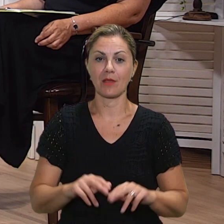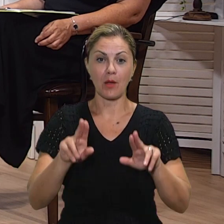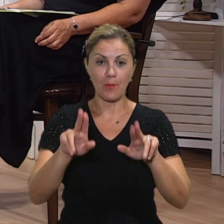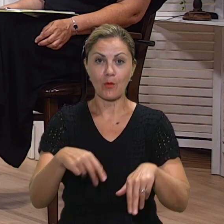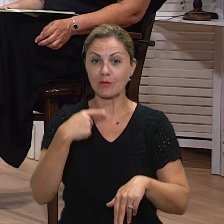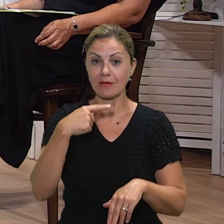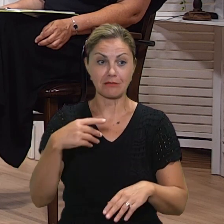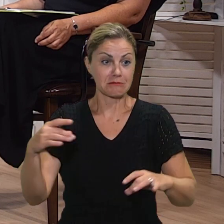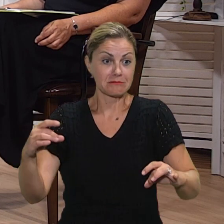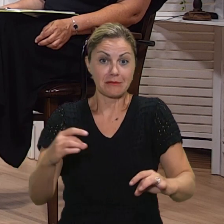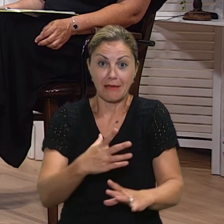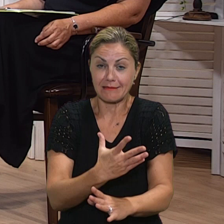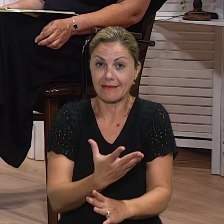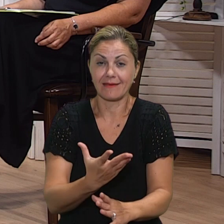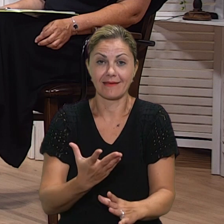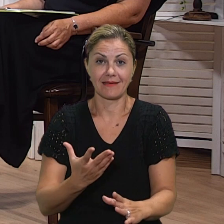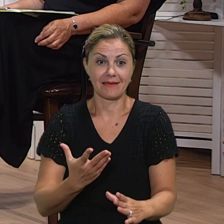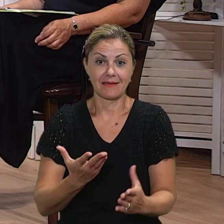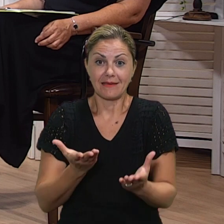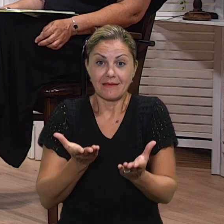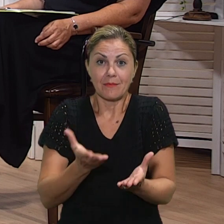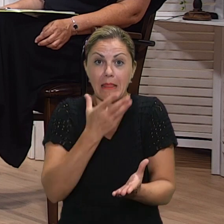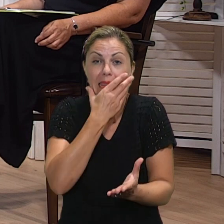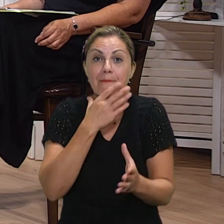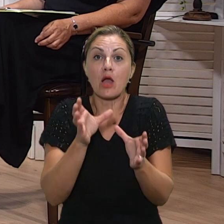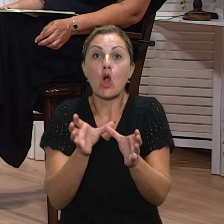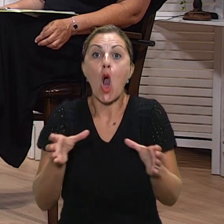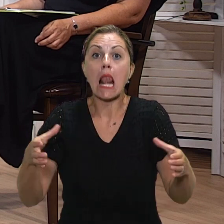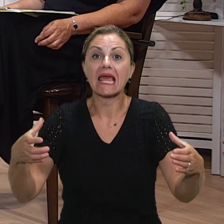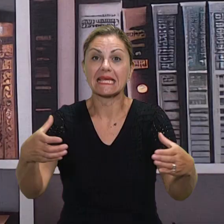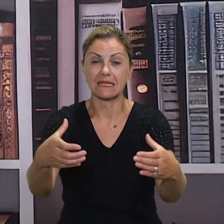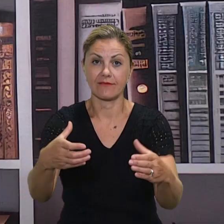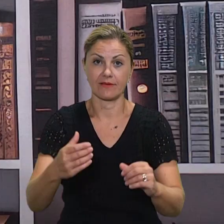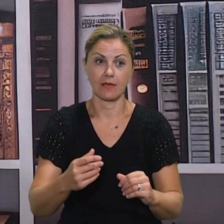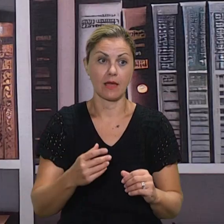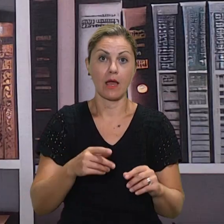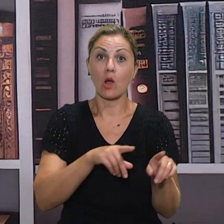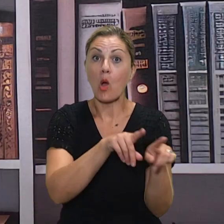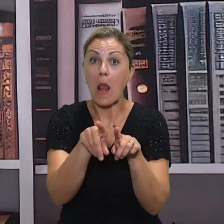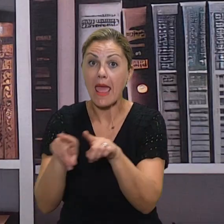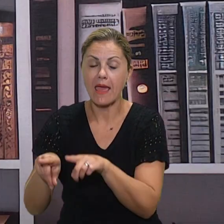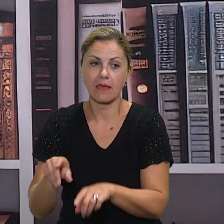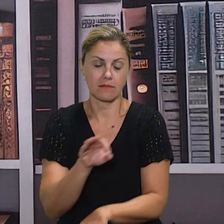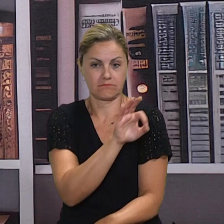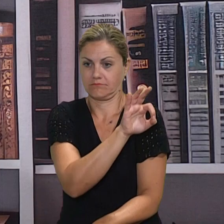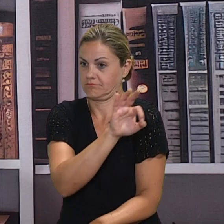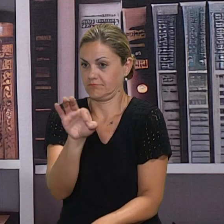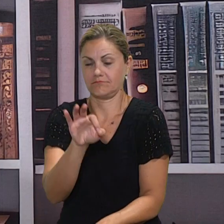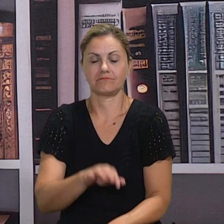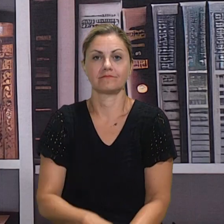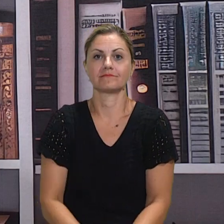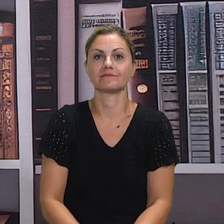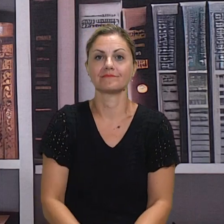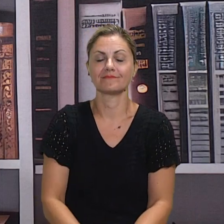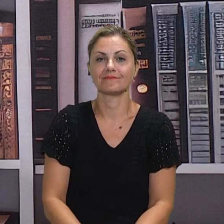mogu reći da sam istinu sretna i blagoslovljena što radim u takvom kolektivu, takvoj školi koji zapravo imaju tu nekakvu humanitarnu notu.